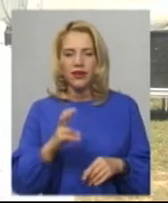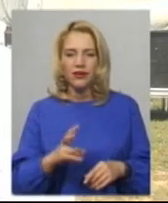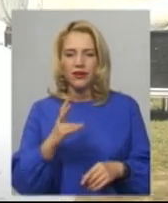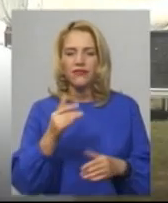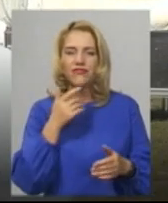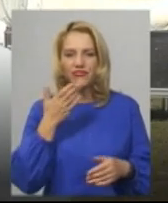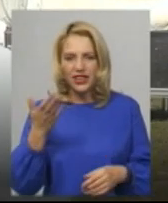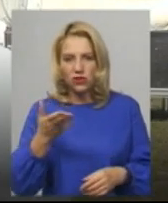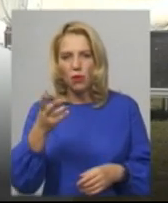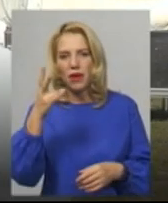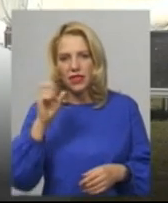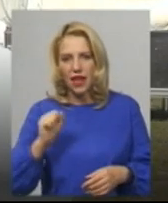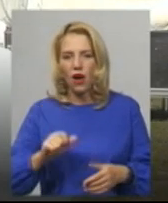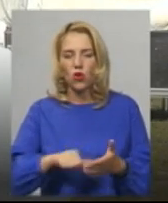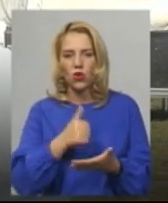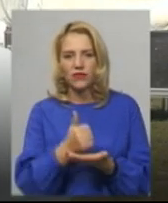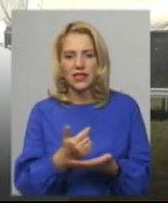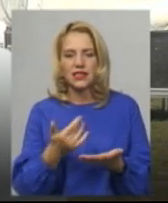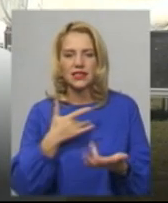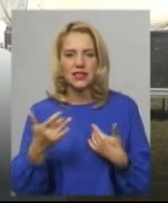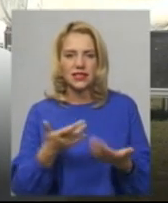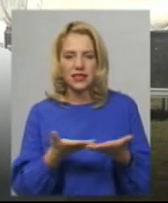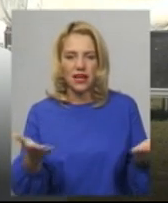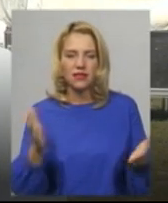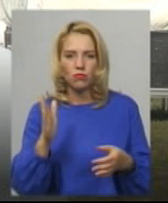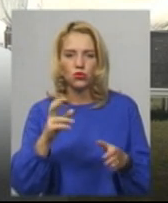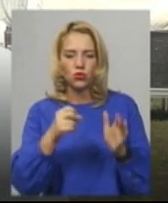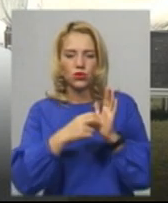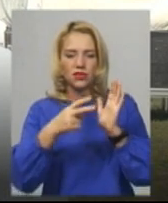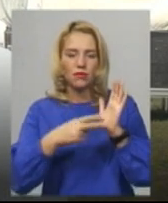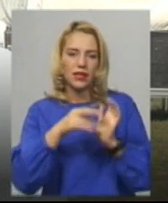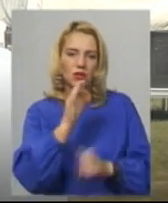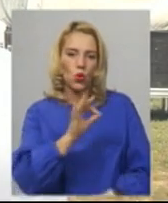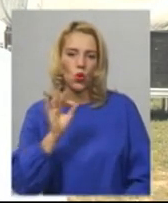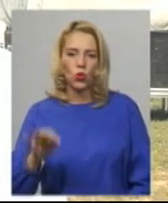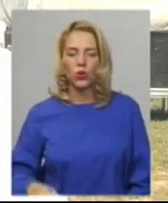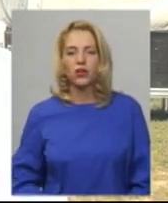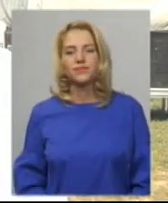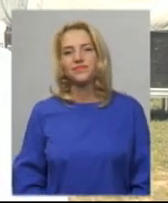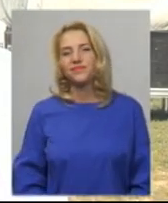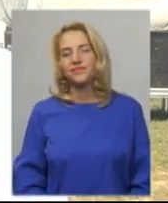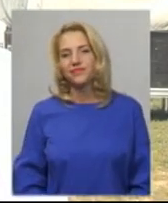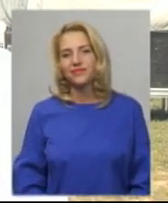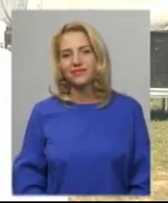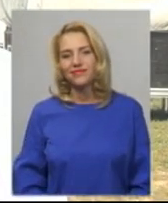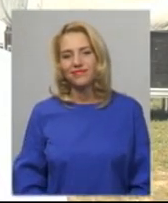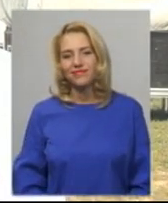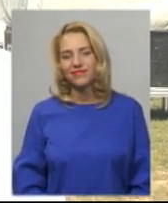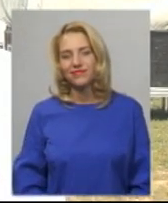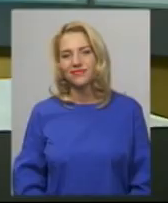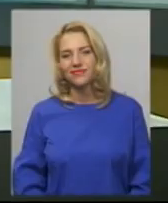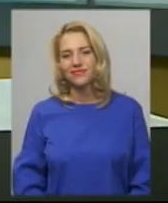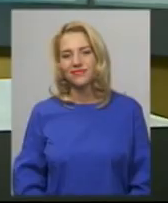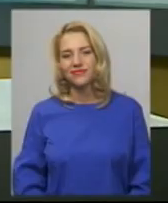Виступи на головній сцені розпочнюються о 17.00. Андрій Геменний, Володимир Занічаковський. Новини на Супільному, Хмельницький.